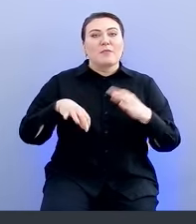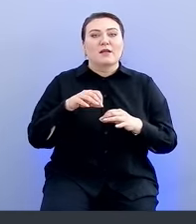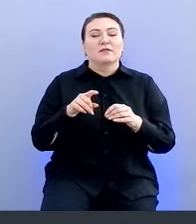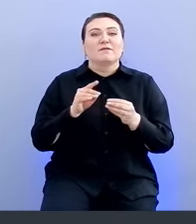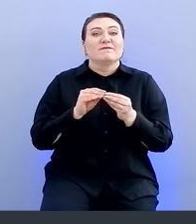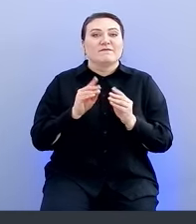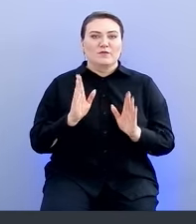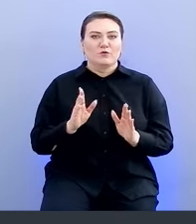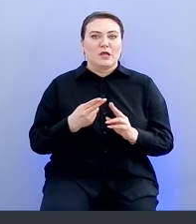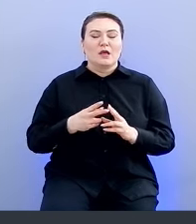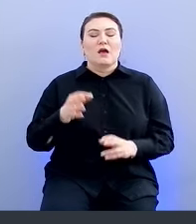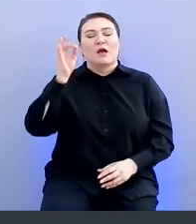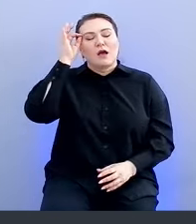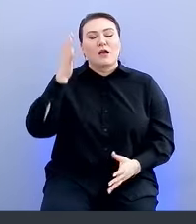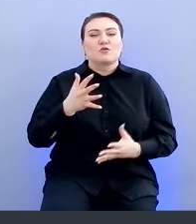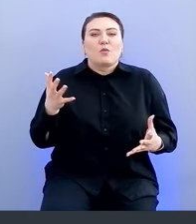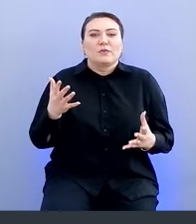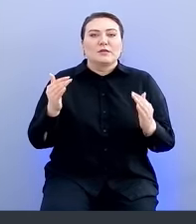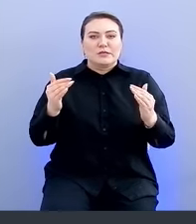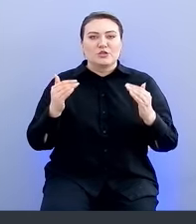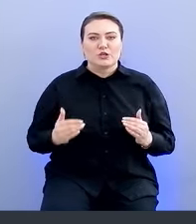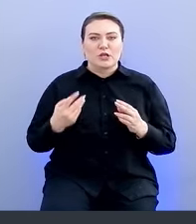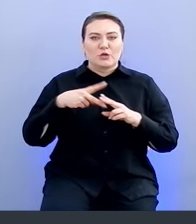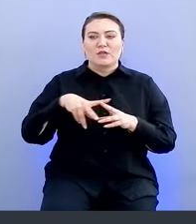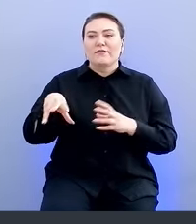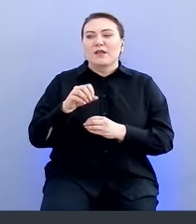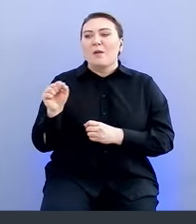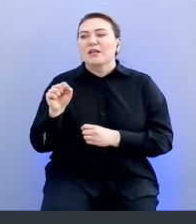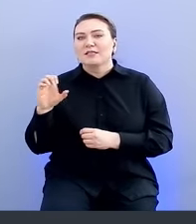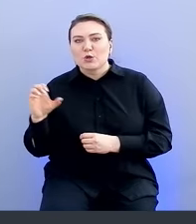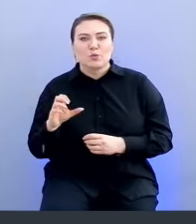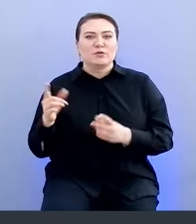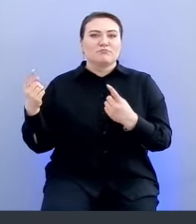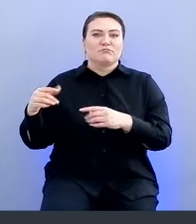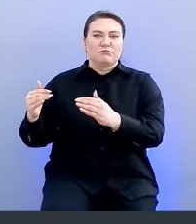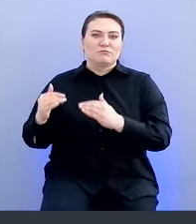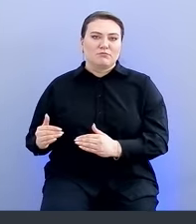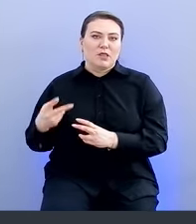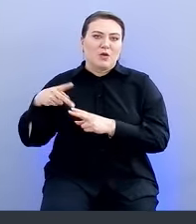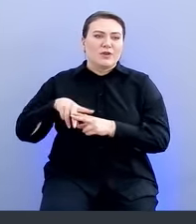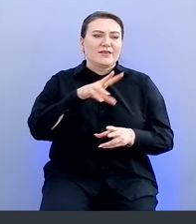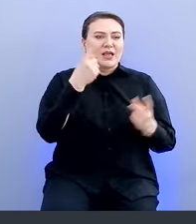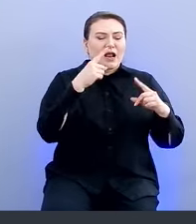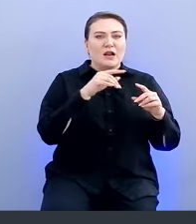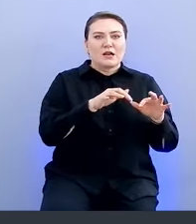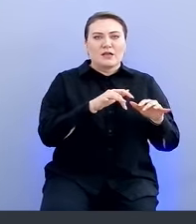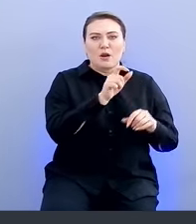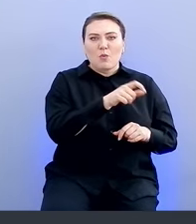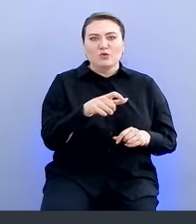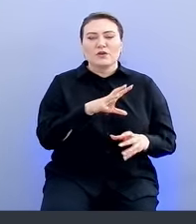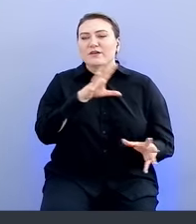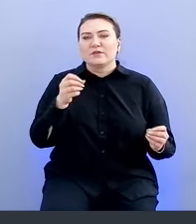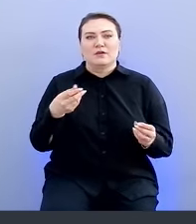это огромное снижение нагрузки на всех, и на application security, и на разработчиков, на всех, кто в платформе есть.